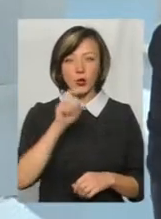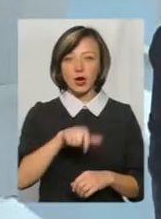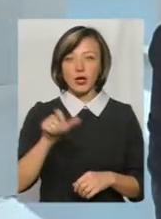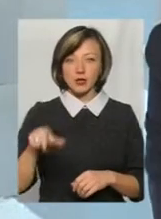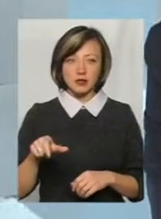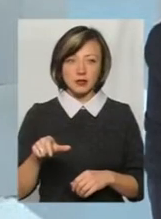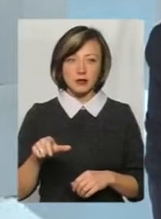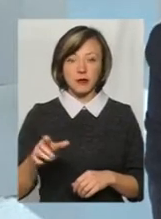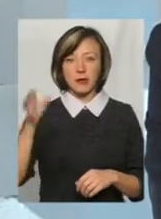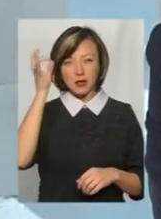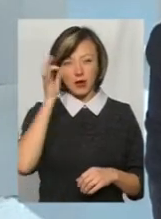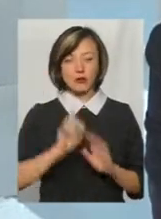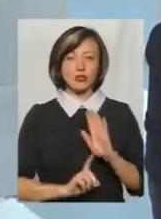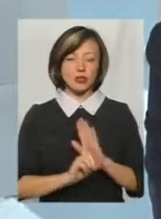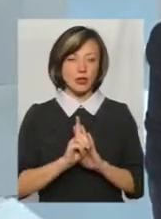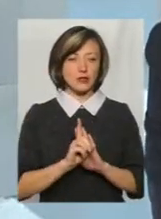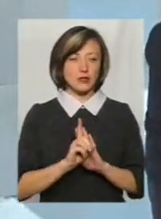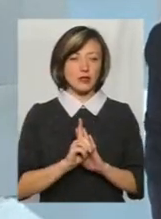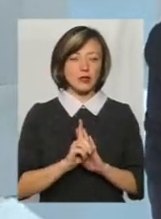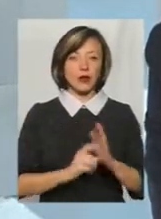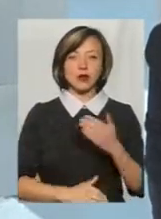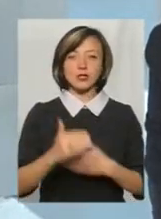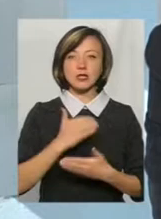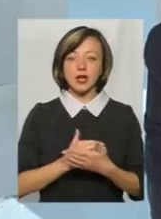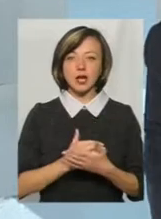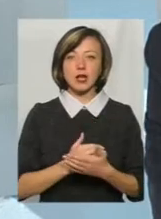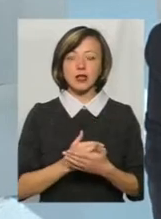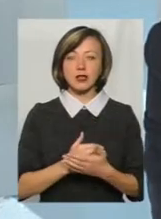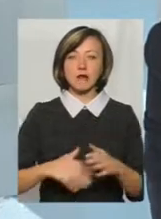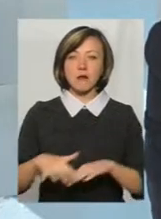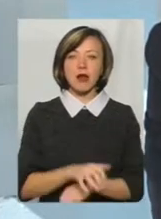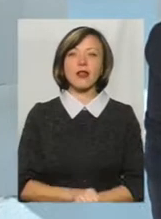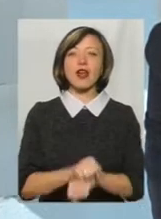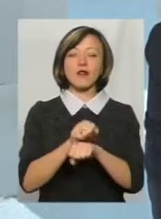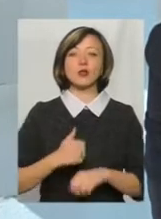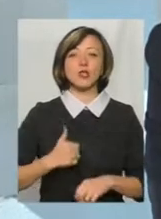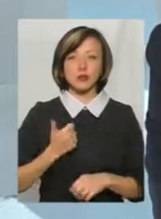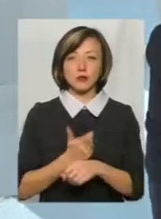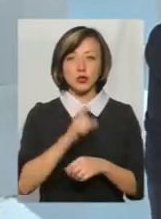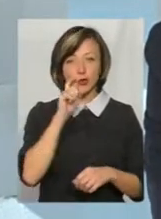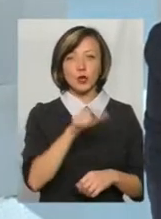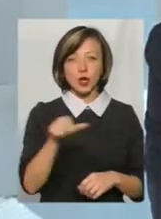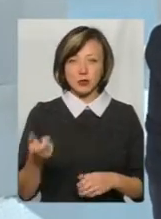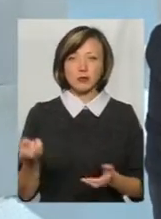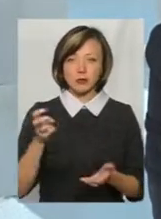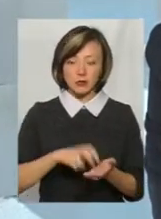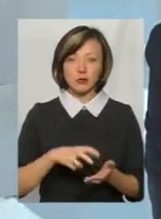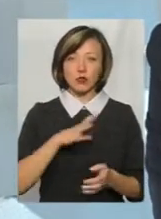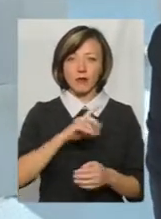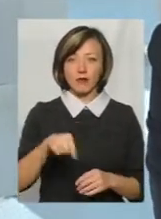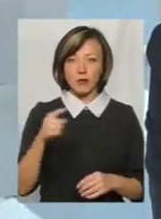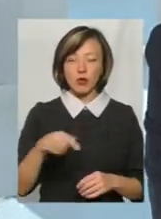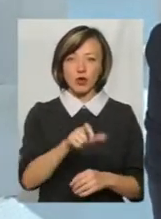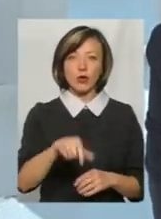підтримали. Ну, пам'ятаю, як починався останній Майдан, революція гідності. Тоді дійсно більшість українців піднялась, були вимоги